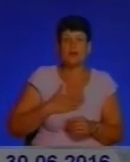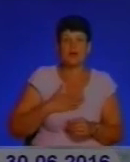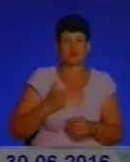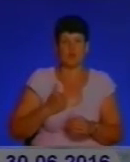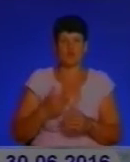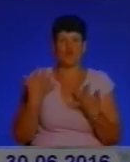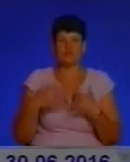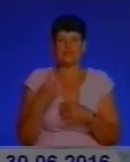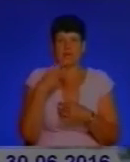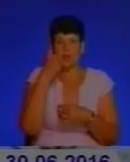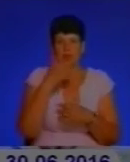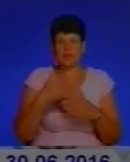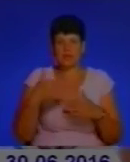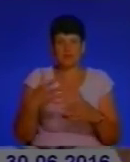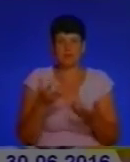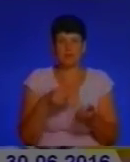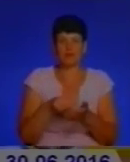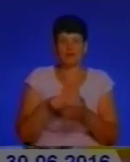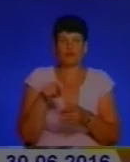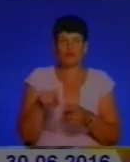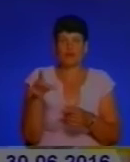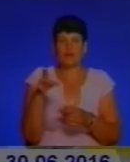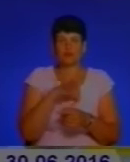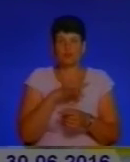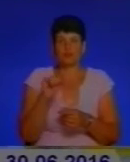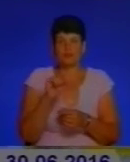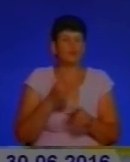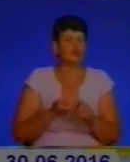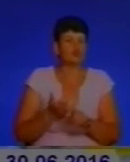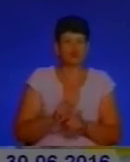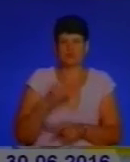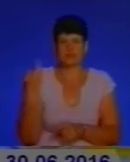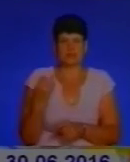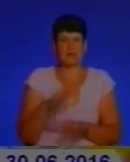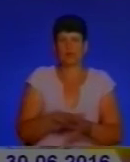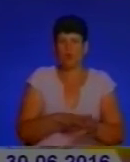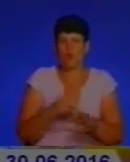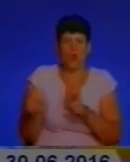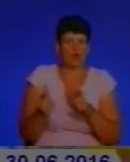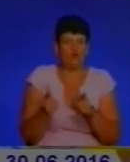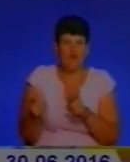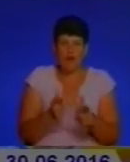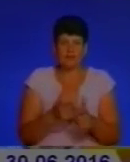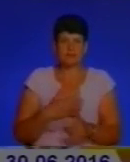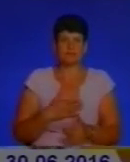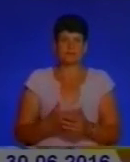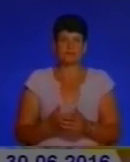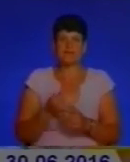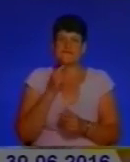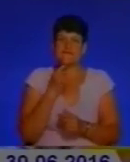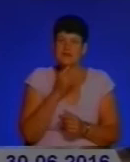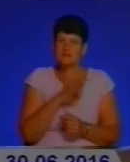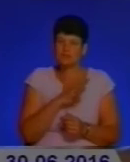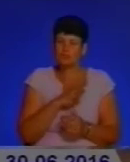роки підряд беру участь, цього року вони приходили в Требовлі, все було дуже цікаво, ми дуже довго готувалися, трошки важко нам